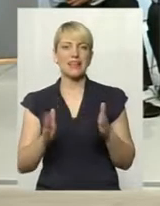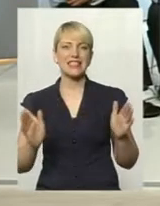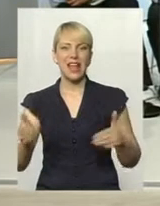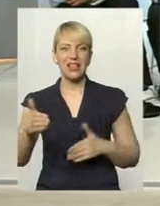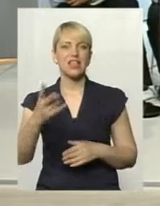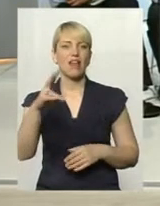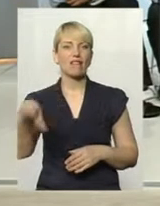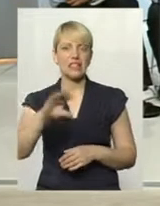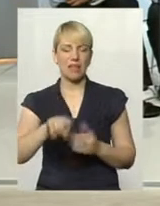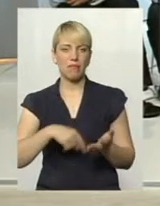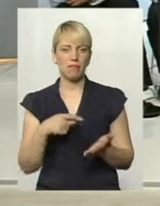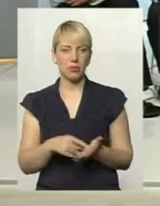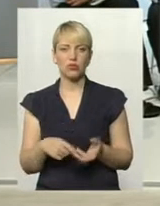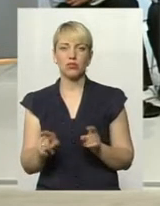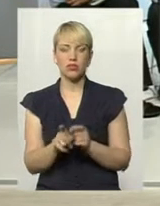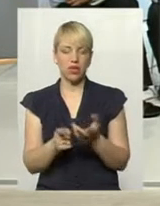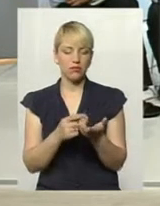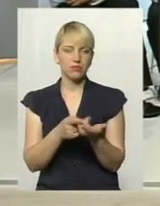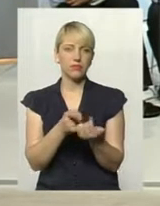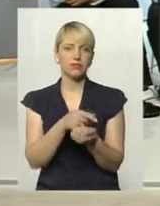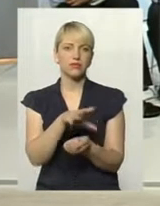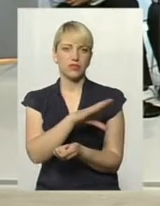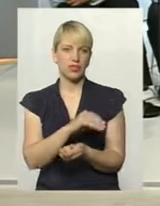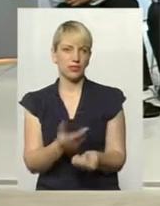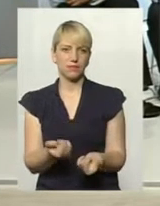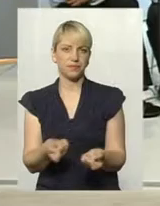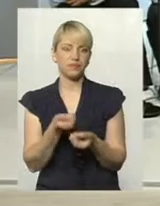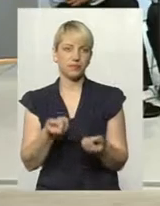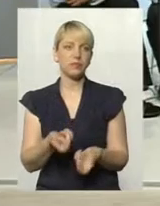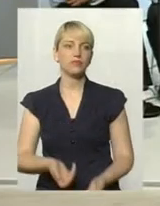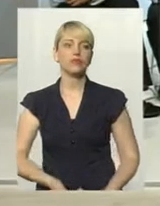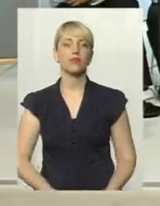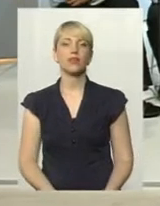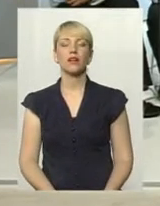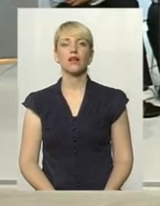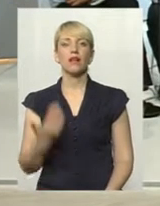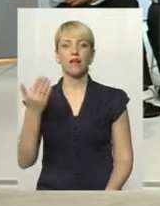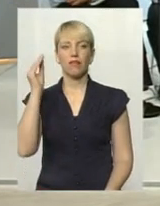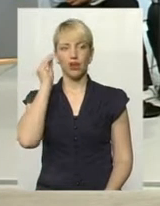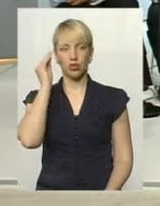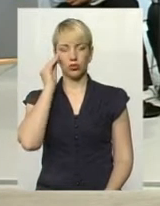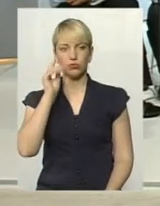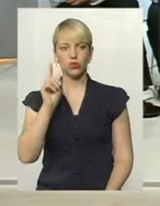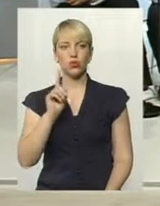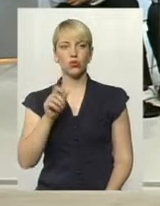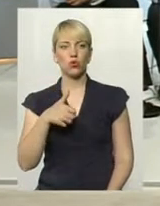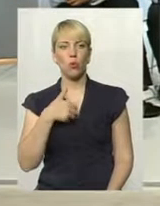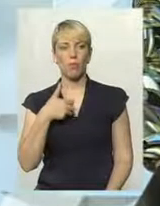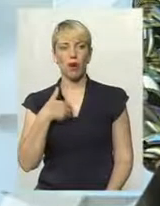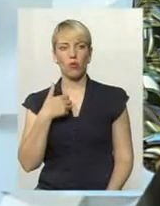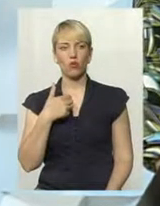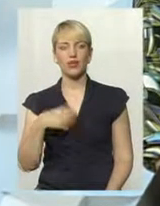так можна перераховувати практично всі види рухової активності. Пане Микола, ваша думка. Чого бракує? Ну,